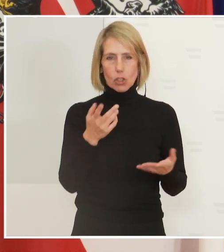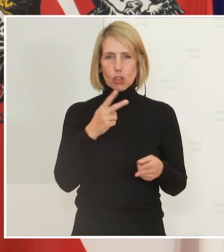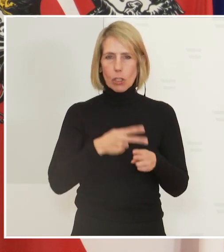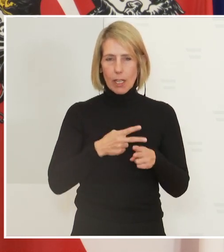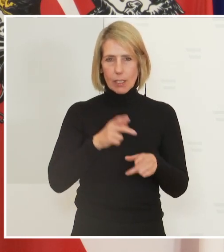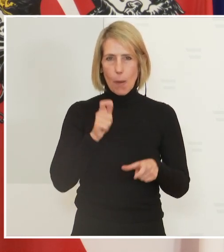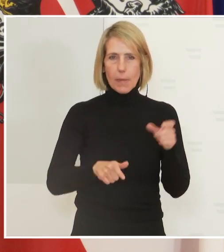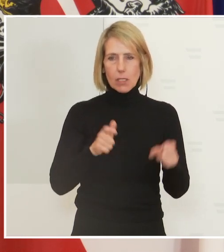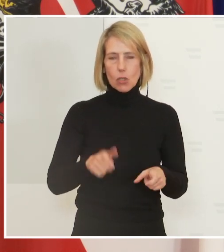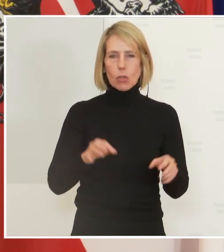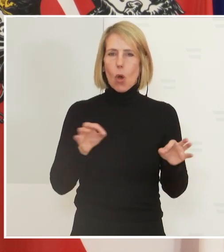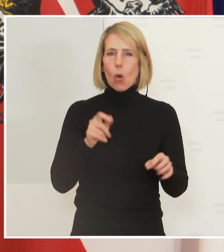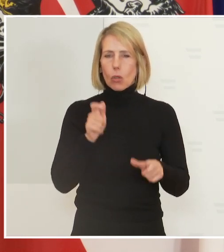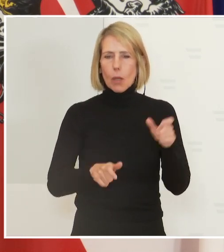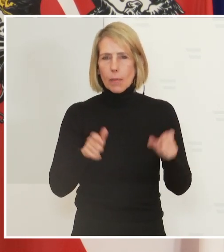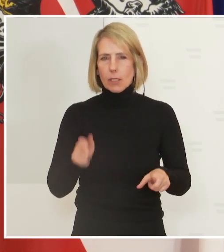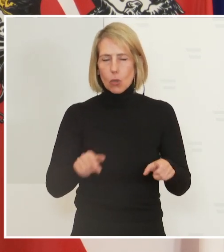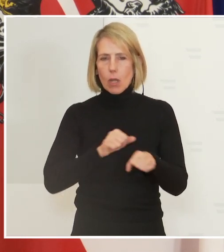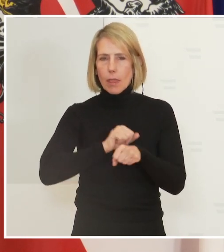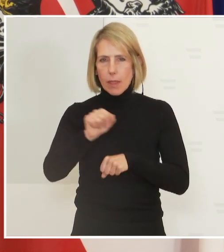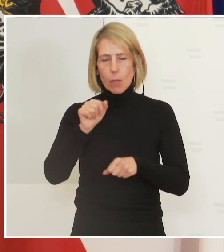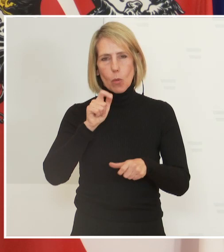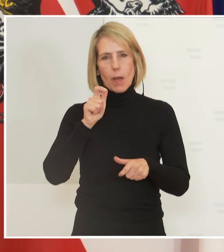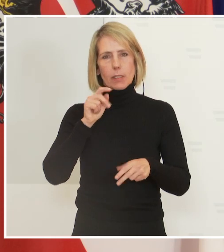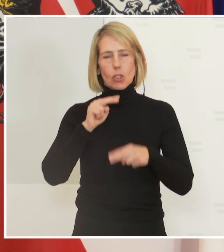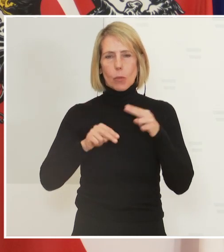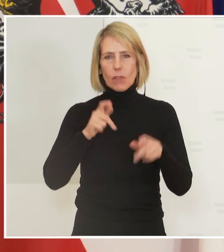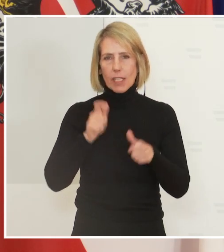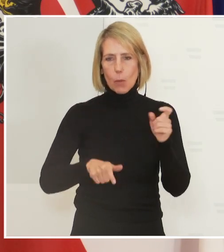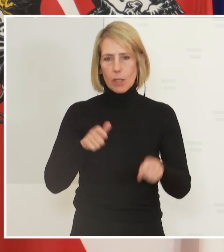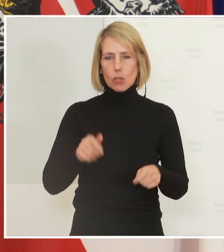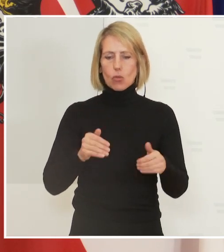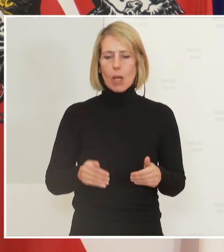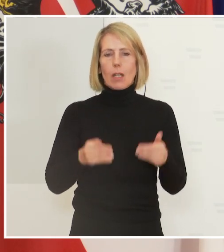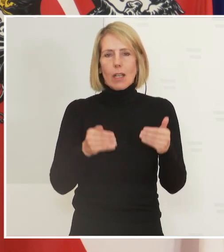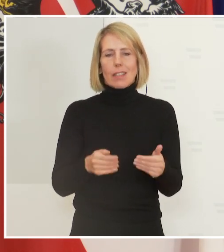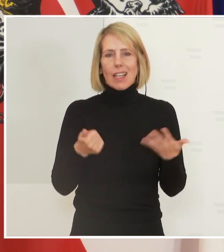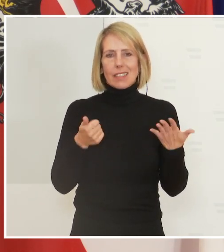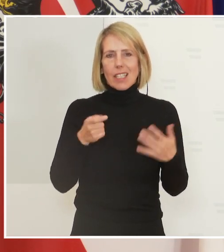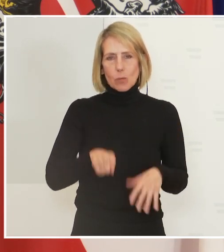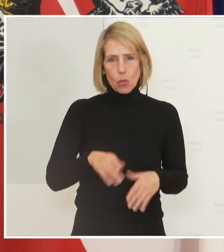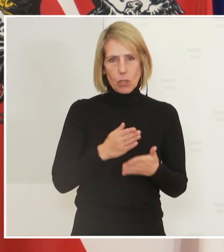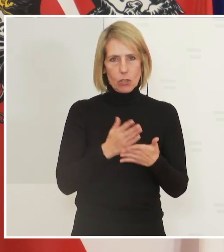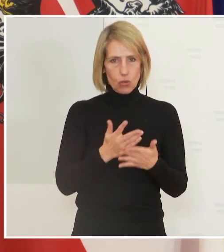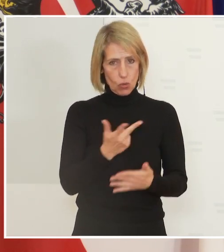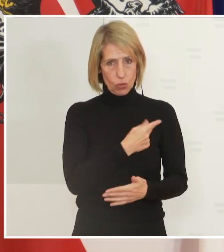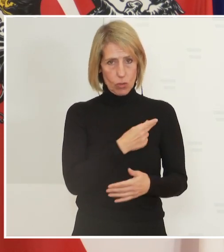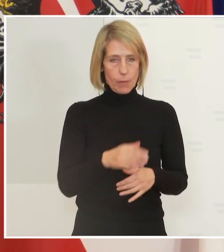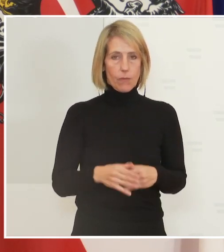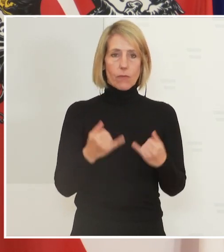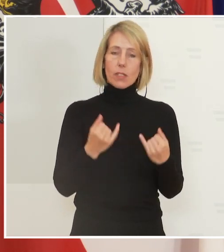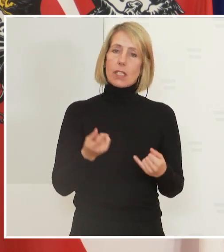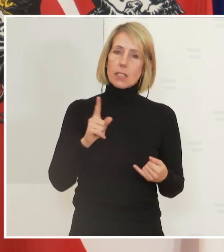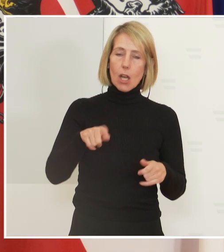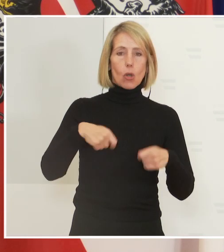für Diplomiertes Pflegepersonal, sich bereits nach 6 Monaten zu impfen. Des Weiteren gibt es vom Nationalen Impfgremium die